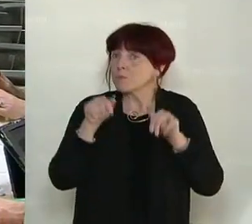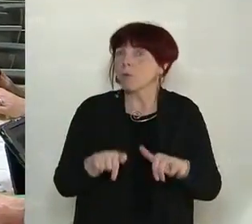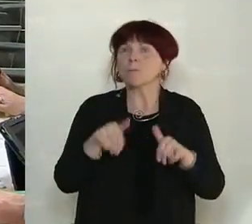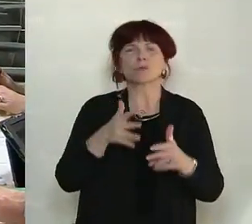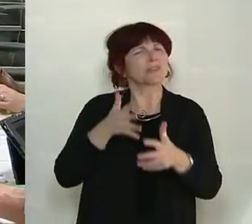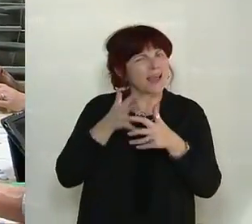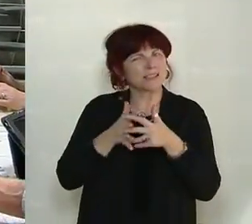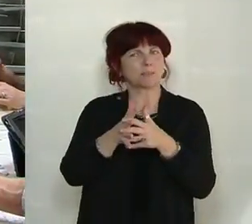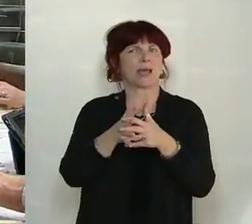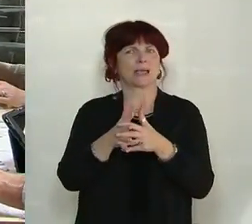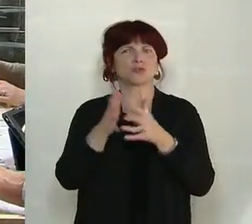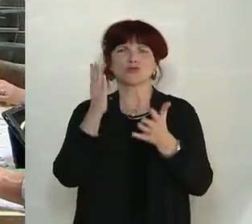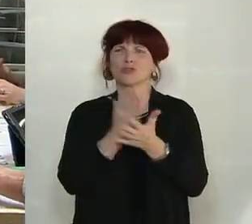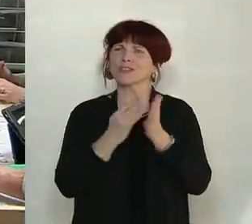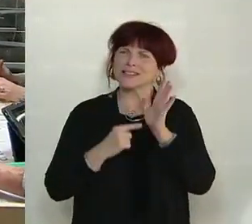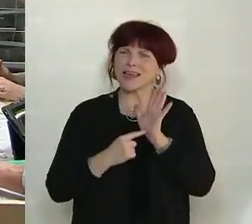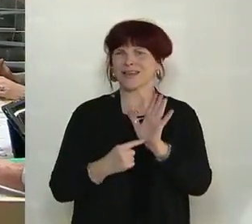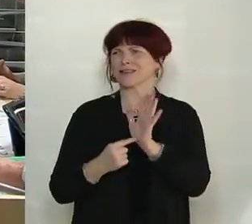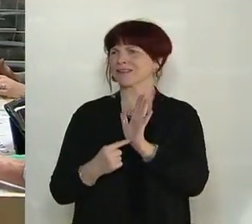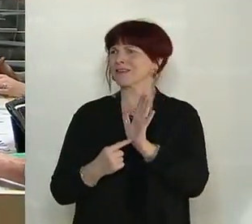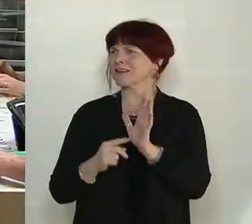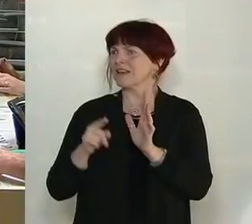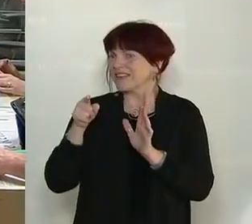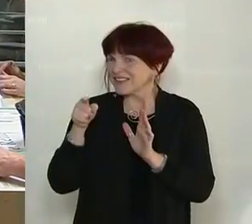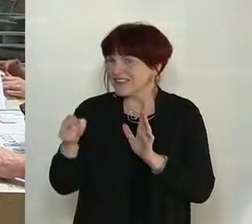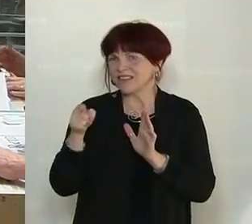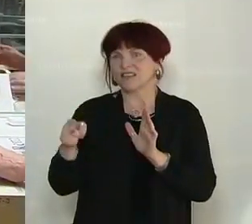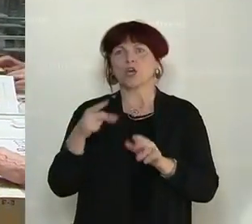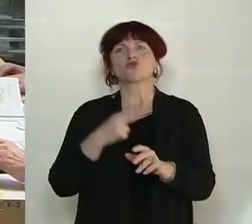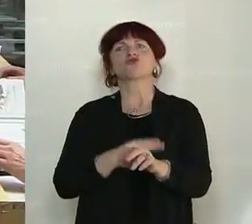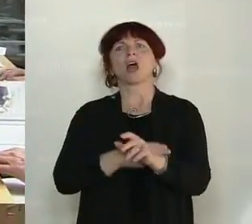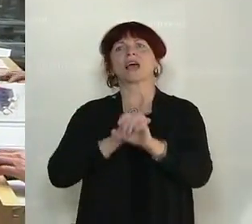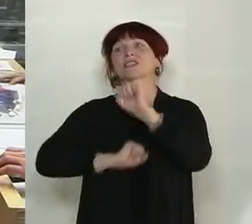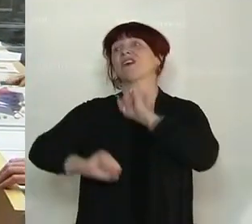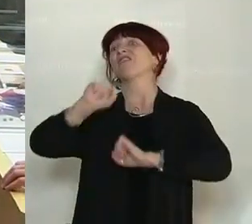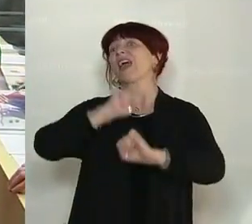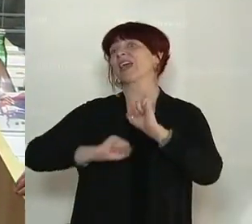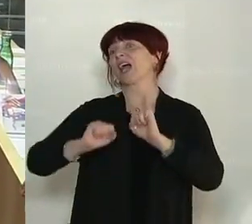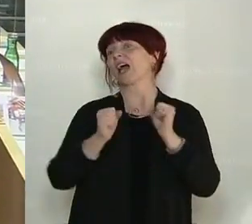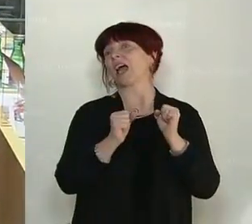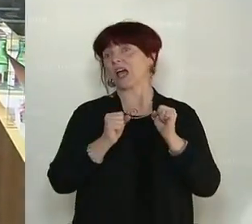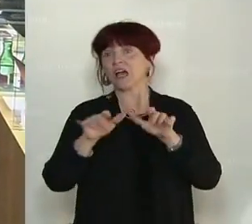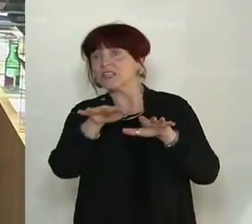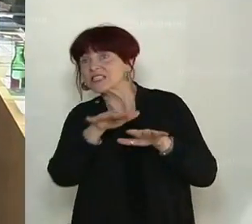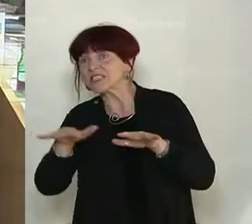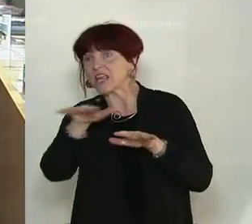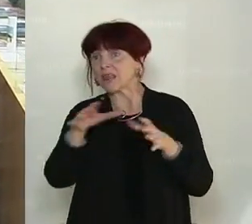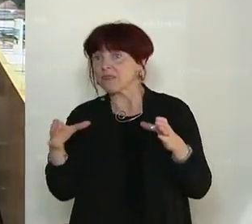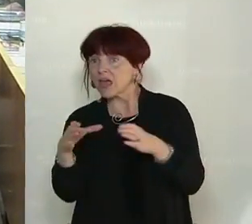transparent sichtbar zu machen, wie gefährlich die Staatsverweigerer-Szene in Österreich eingeschätzt wird, Herr Minister.